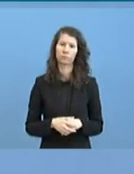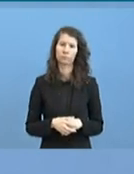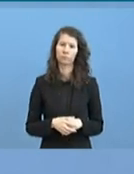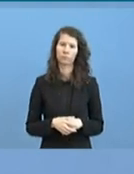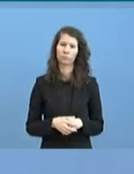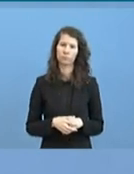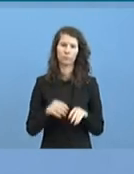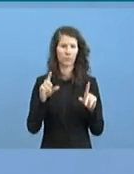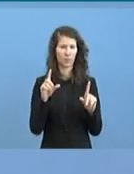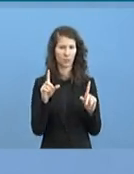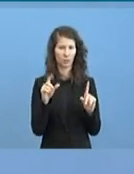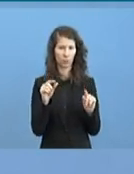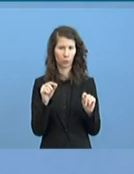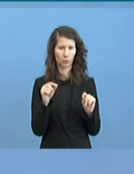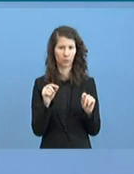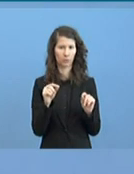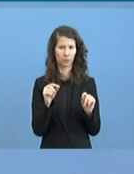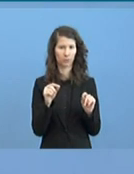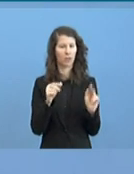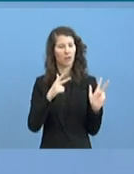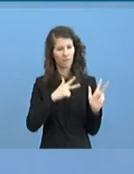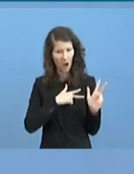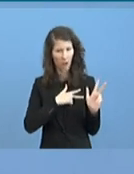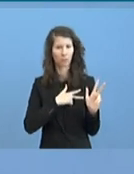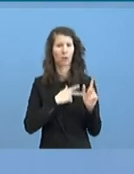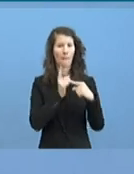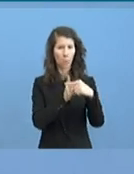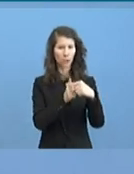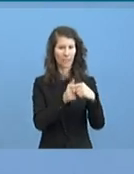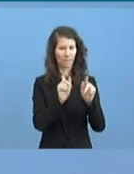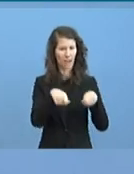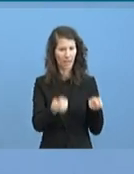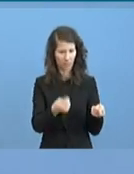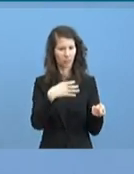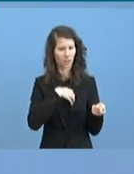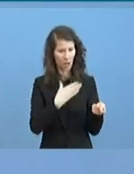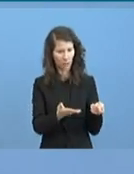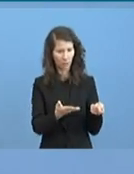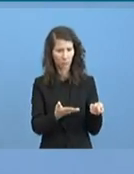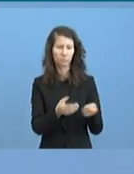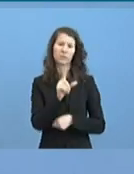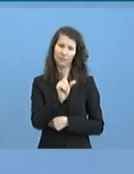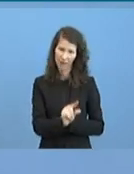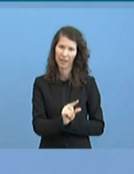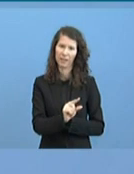die Zahl der tatsächlich positiven Ergebnisse, die bewegt sich noch in einem sehr, sehr niedrigstelligen Bereich.